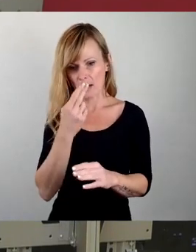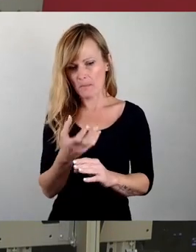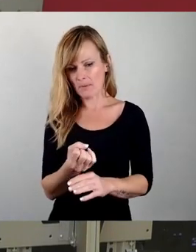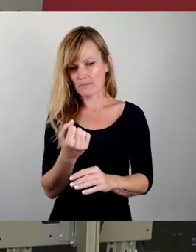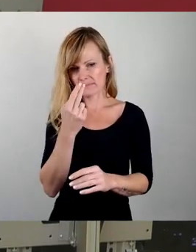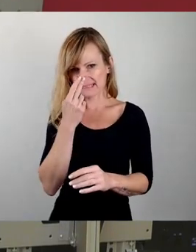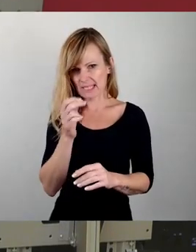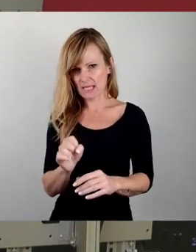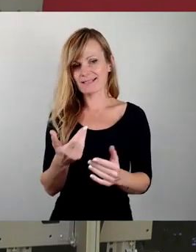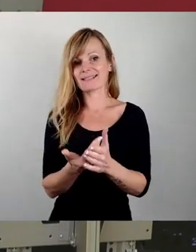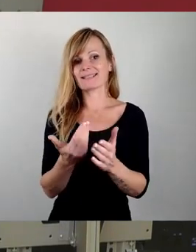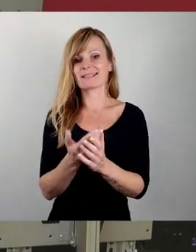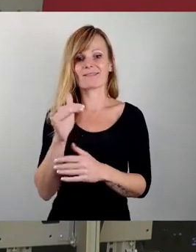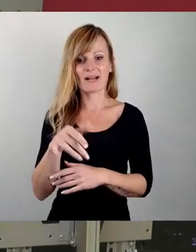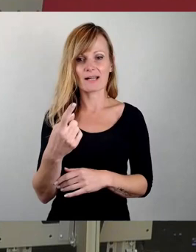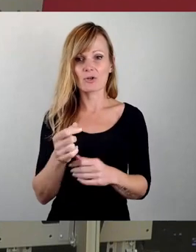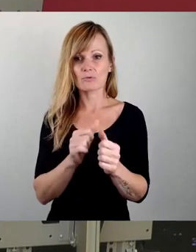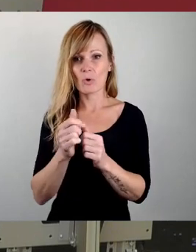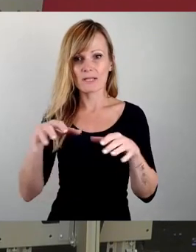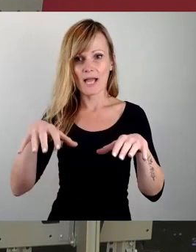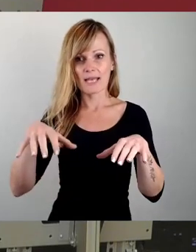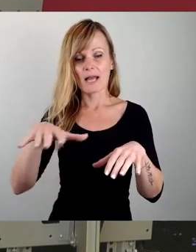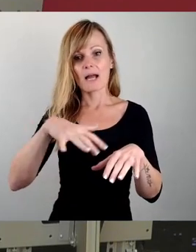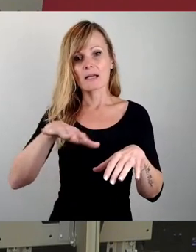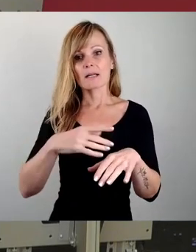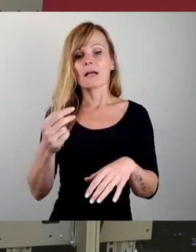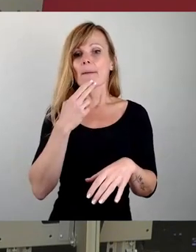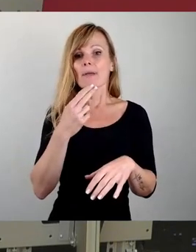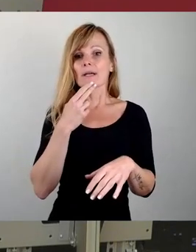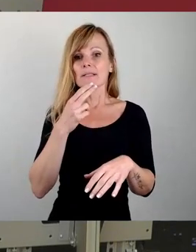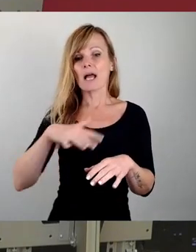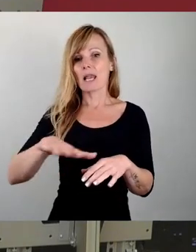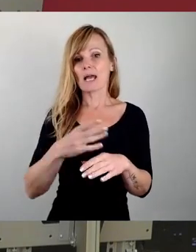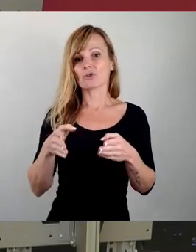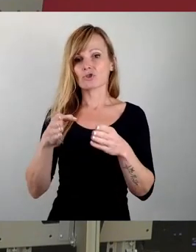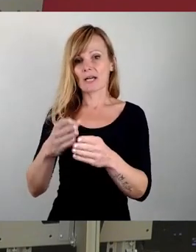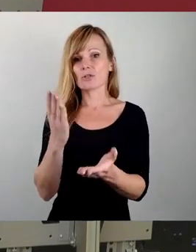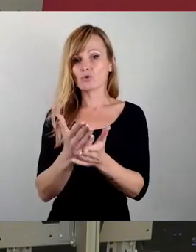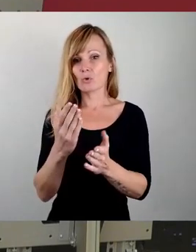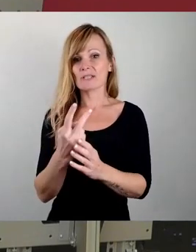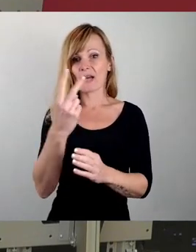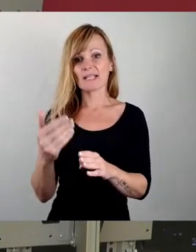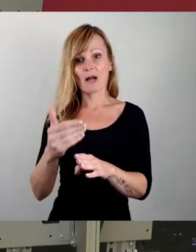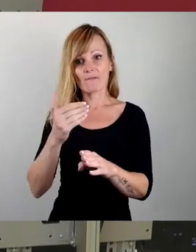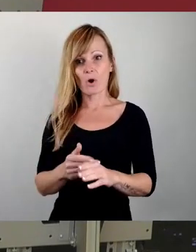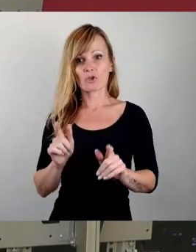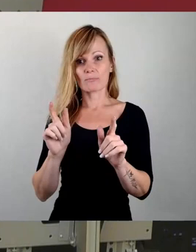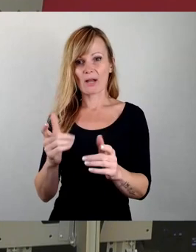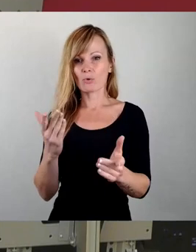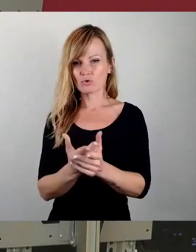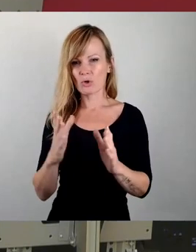der Fall, beispielsweise bei der Sportanlage auf der Pirna-Landstraße, dass bereits zwei Jahre vor der Sportplatzsperrung schon langsam